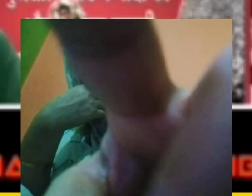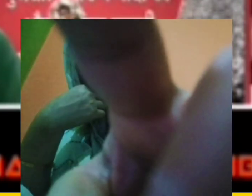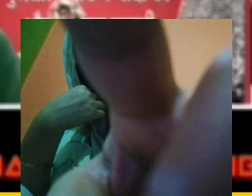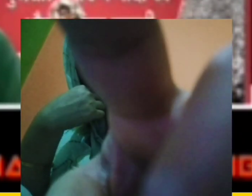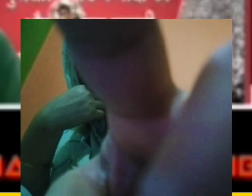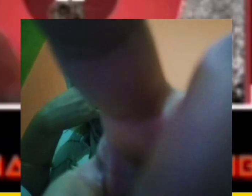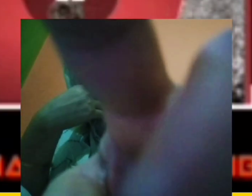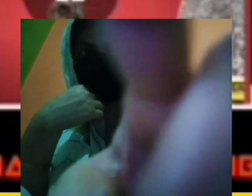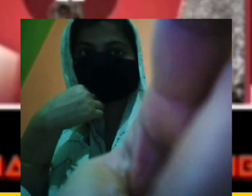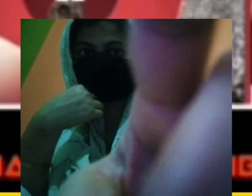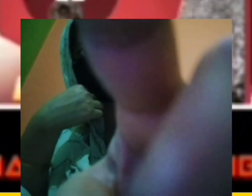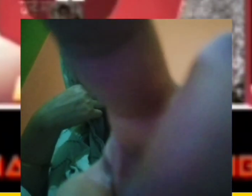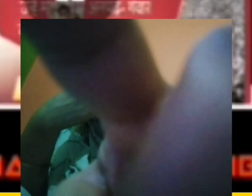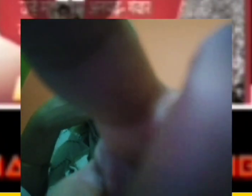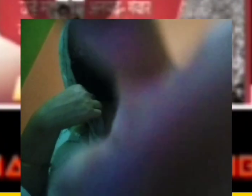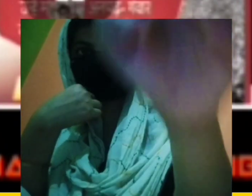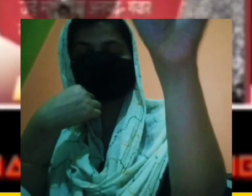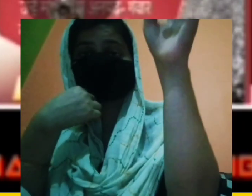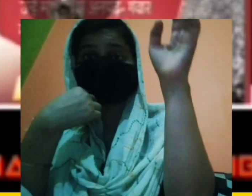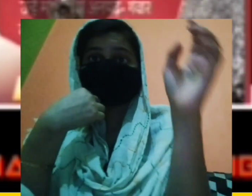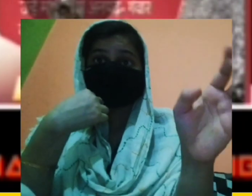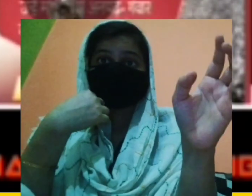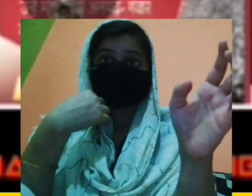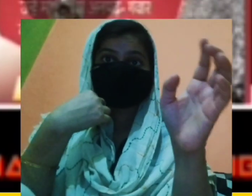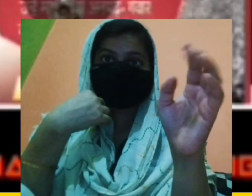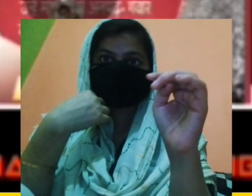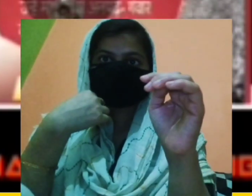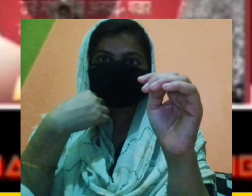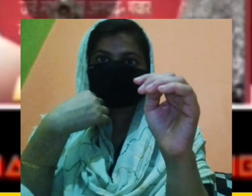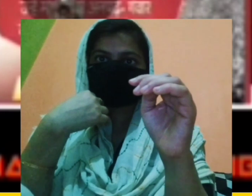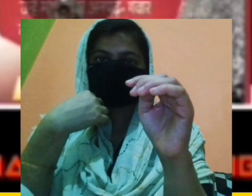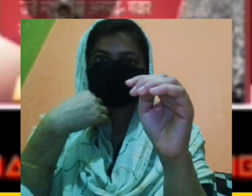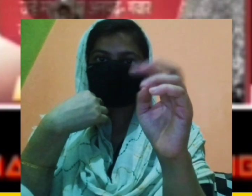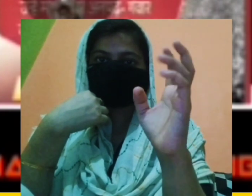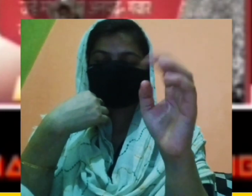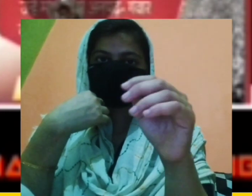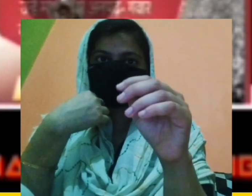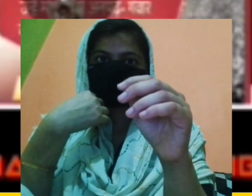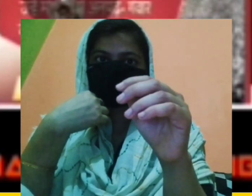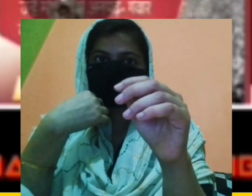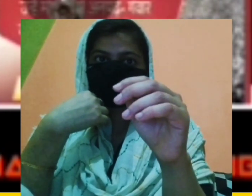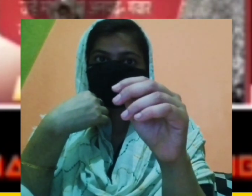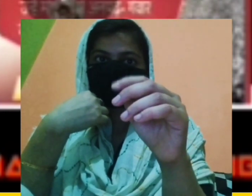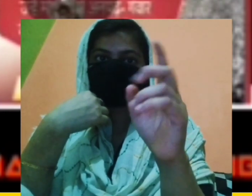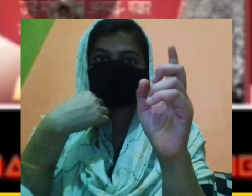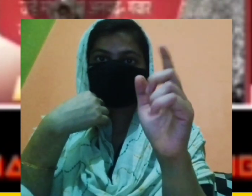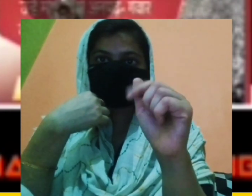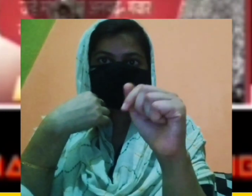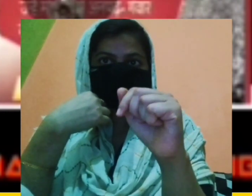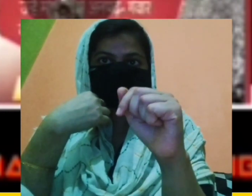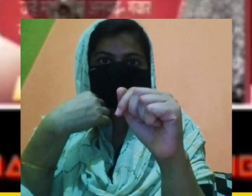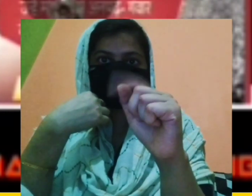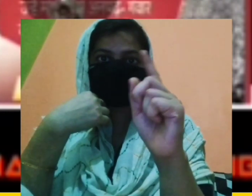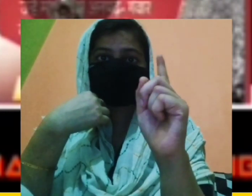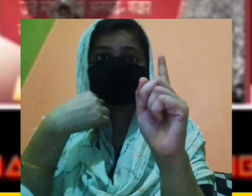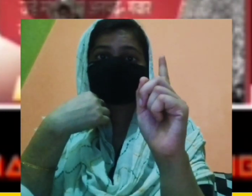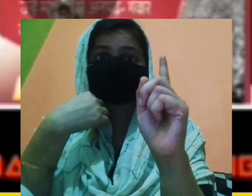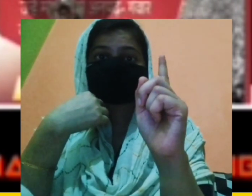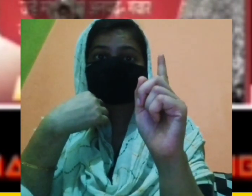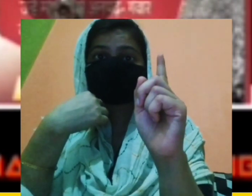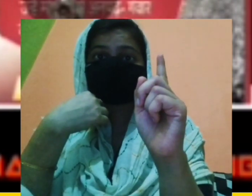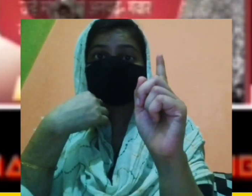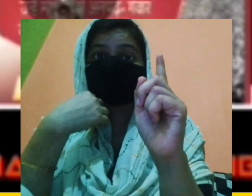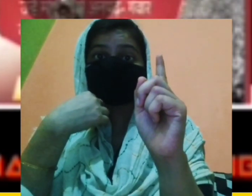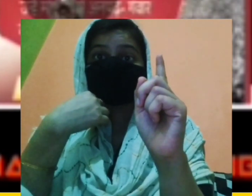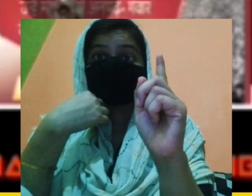गुजरात की बात करो, ये गुजरात तुमारा है ना इनका है ना इन तो हलो गैस, वेलकॉम को मैं चैनल, आज हम आप सब कली हैं, अधिती त्यारी वर्सस,